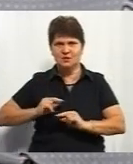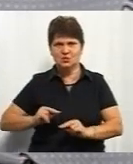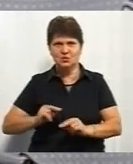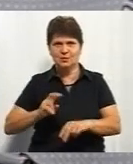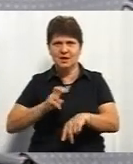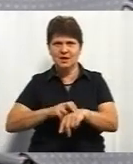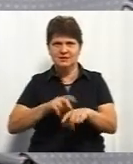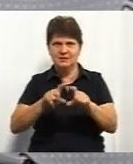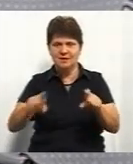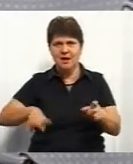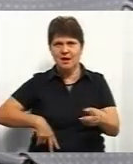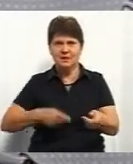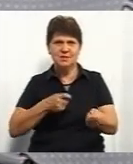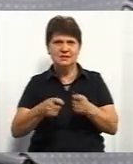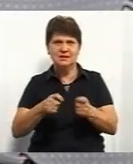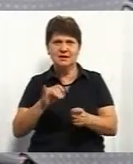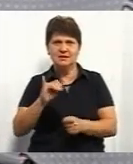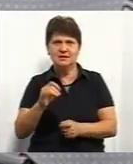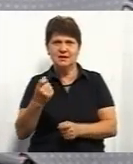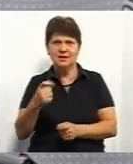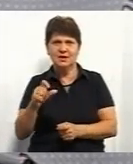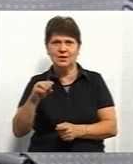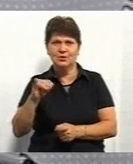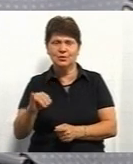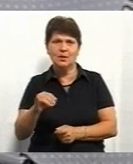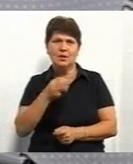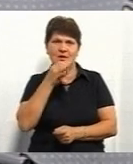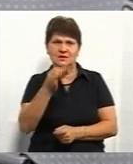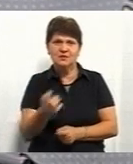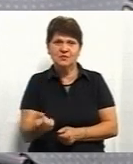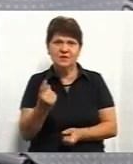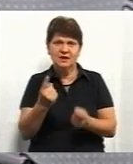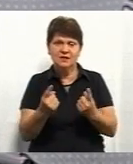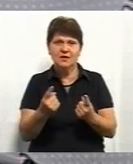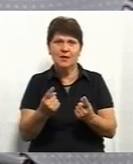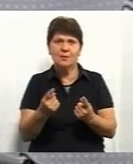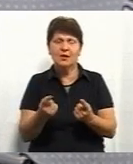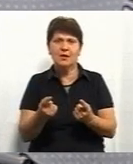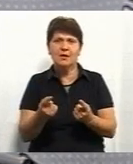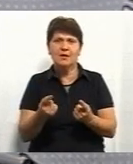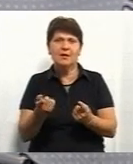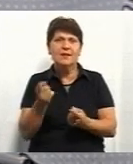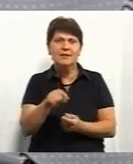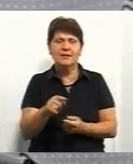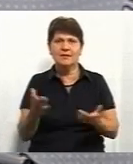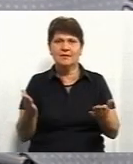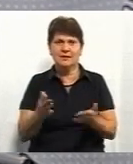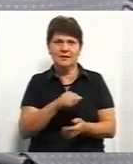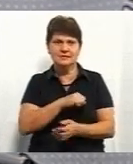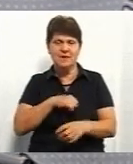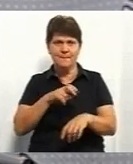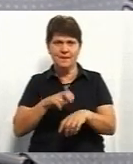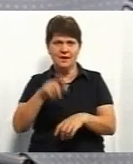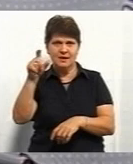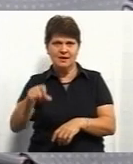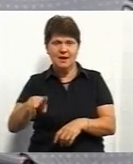лікарнею, з адміністрацією, і, скажімо, виявляємо деякі речі те, ті, які самі лікарі,